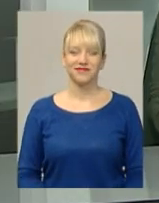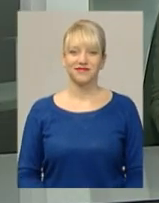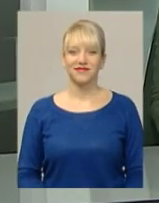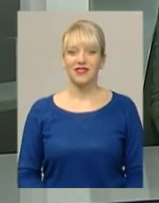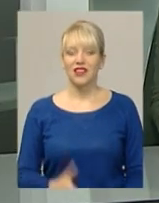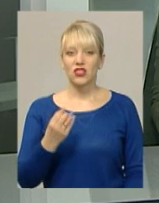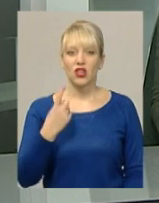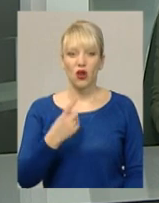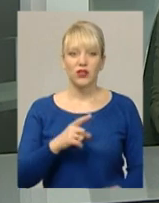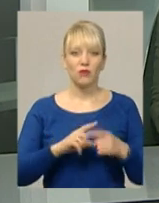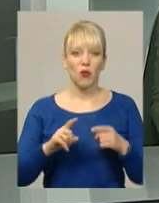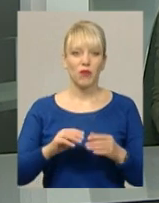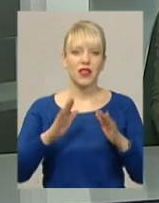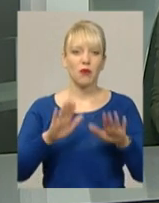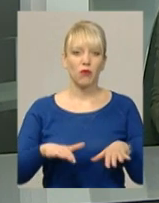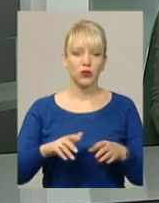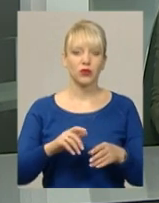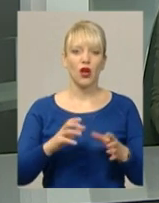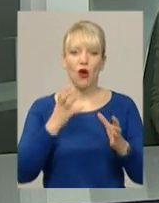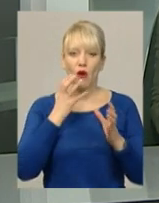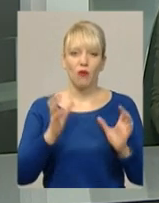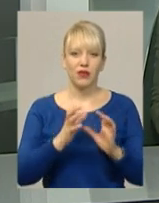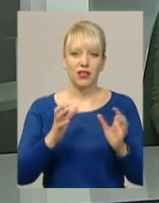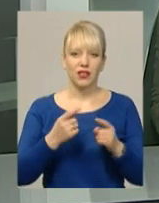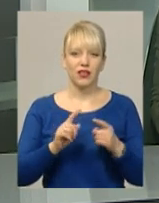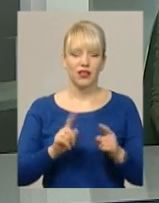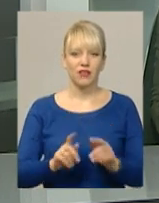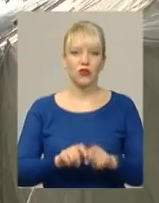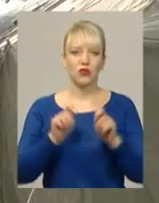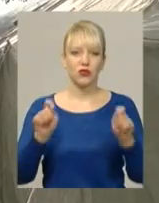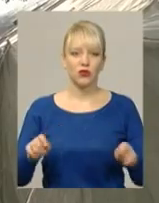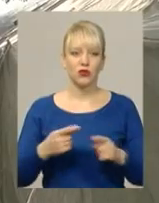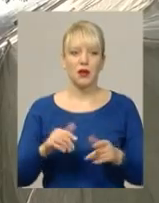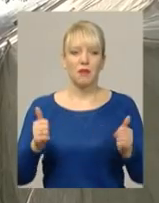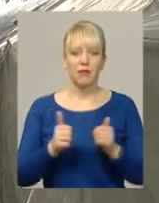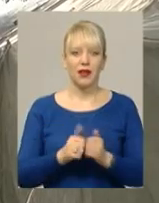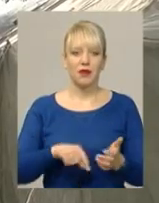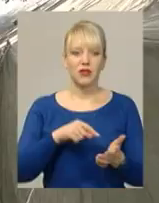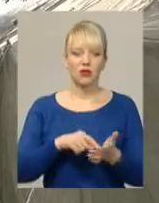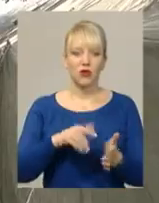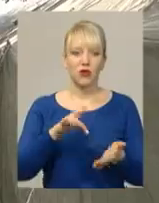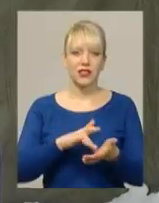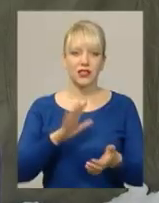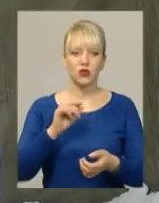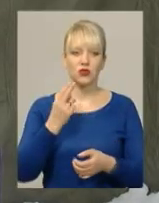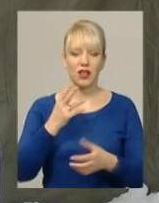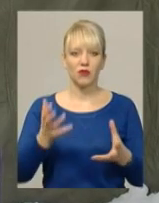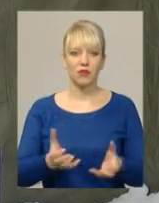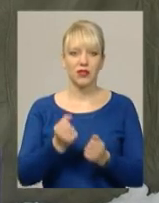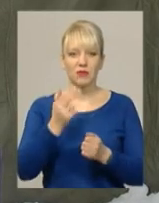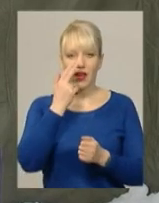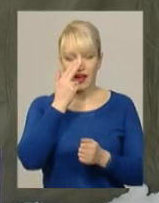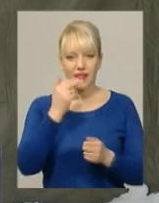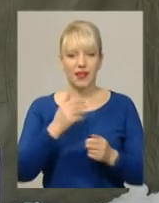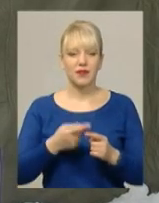Ще один мобільний пункт обігріву розгорнули у Хмельницькому біля міського центру соціальної підтримки та адаптації. Від вчорашнього